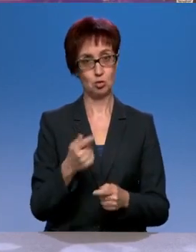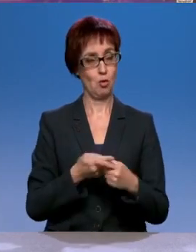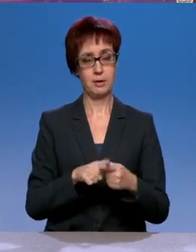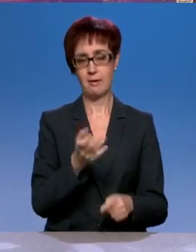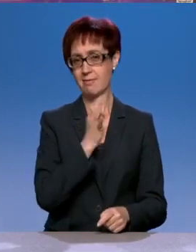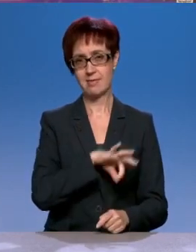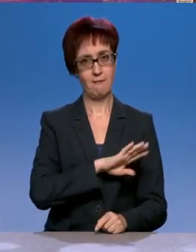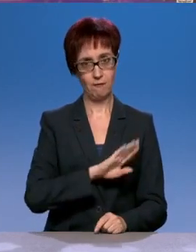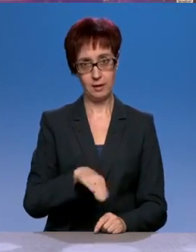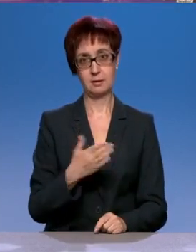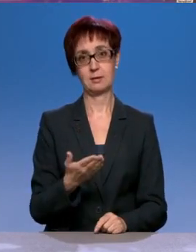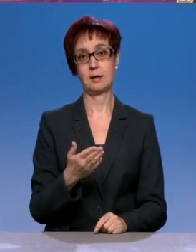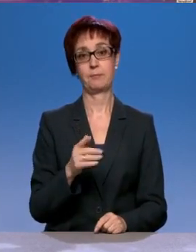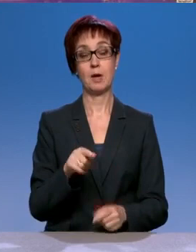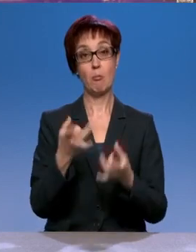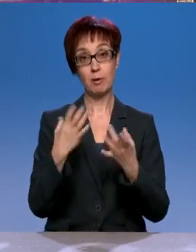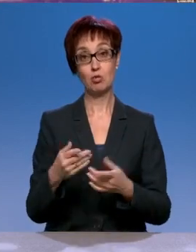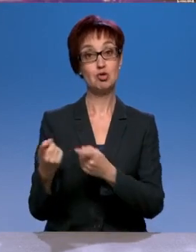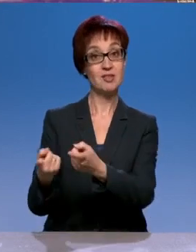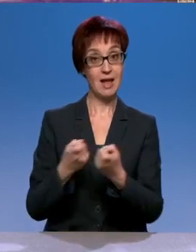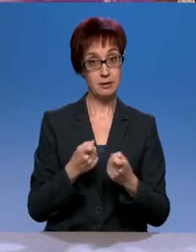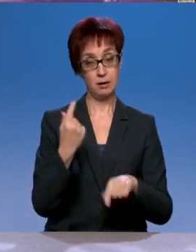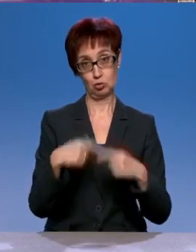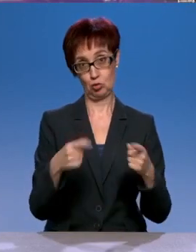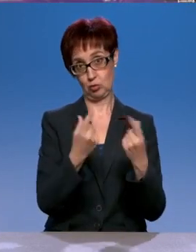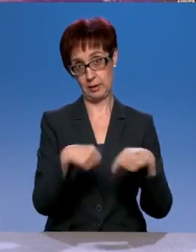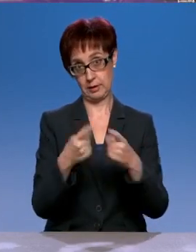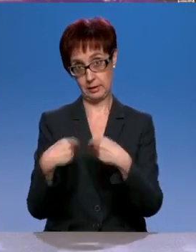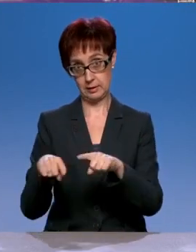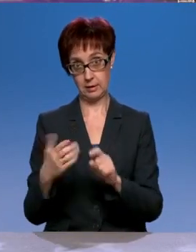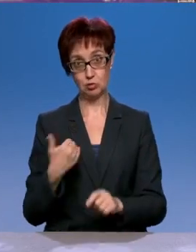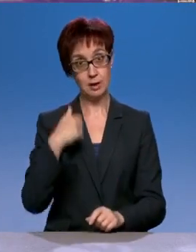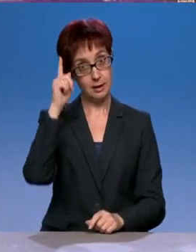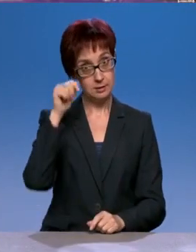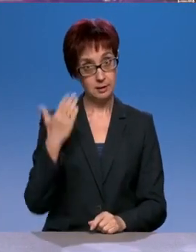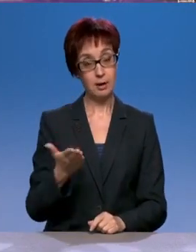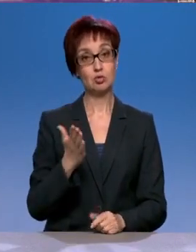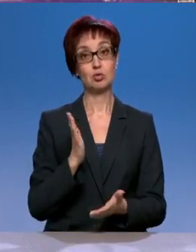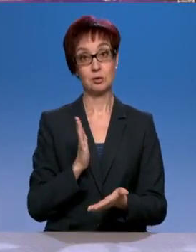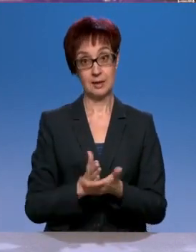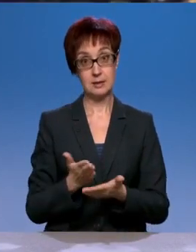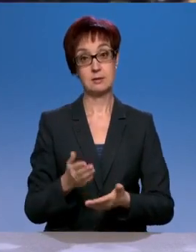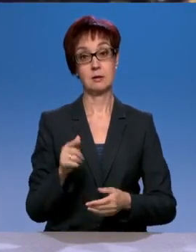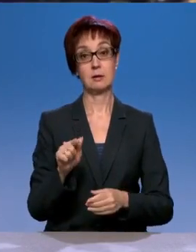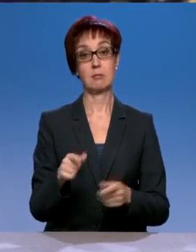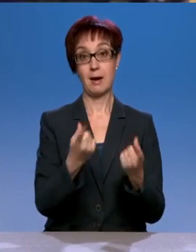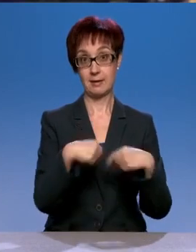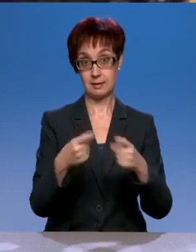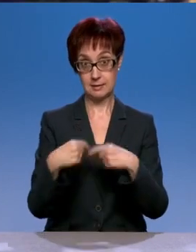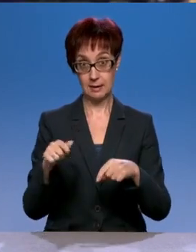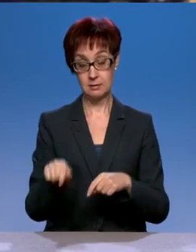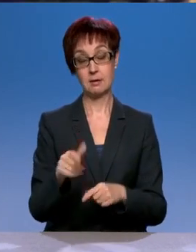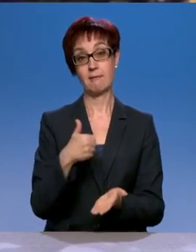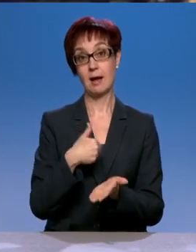ту же технику. Я знаю кучу подрядчиков, которые... Они даже отказались от собственной техники, от собственных катков, асфальтоукладчиков, еще